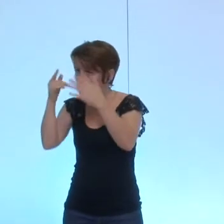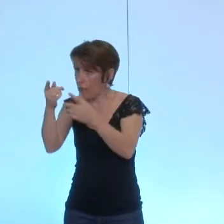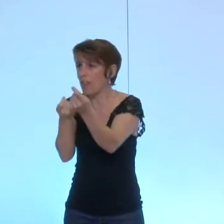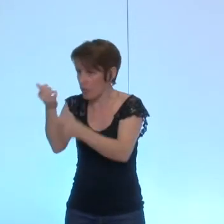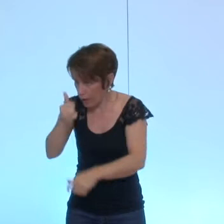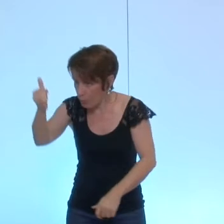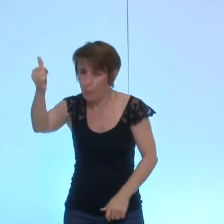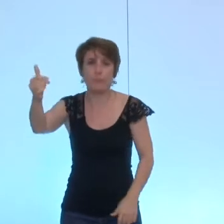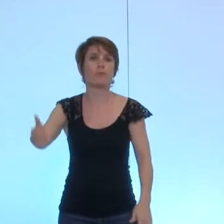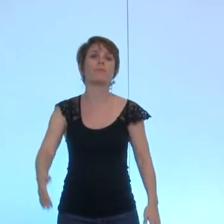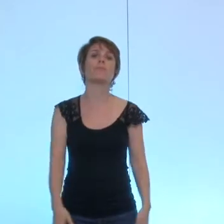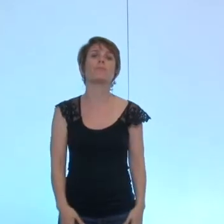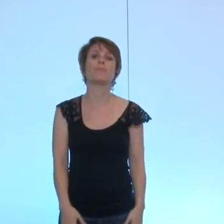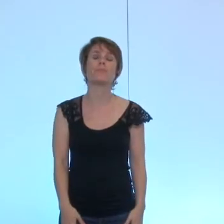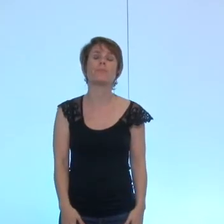je mets donc